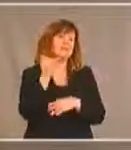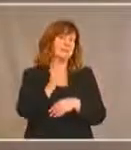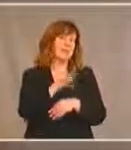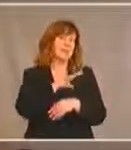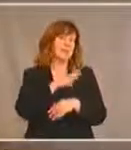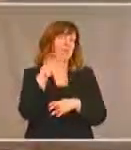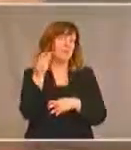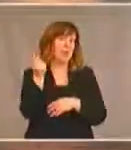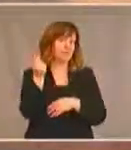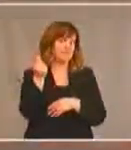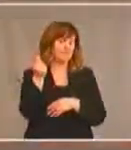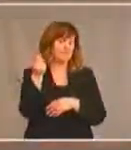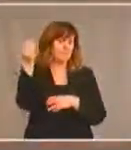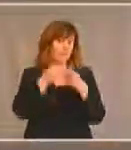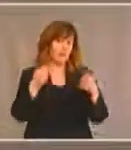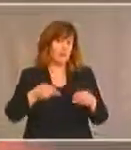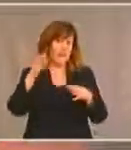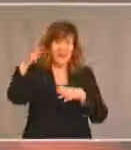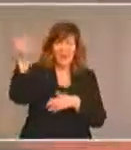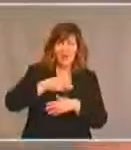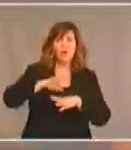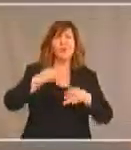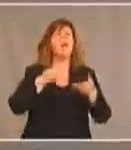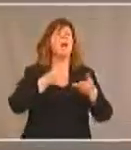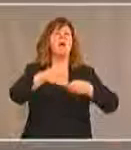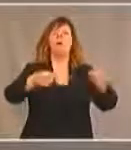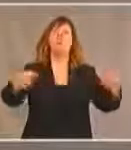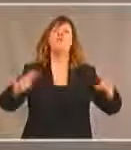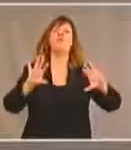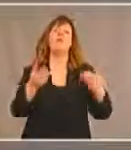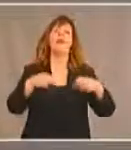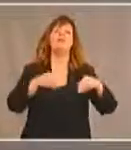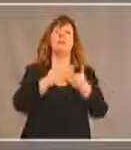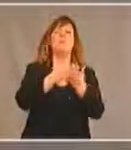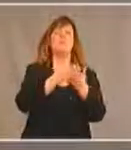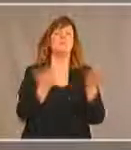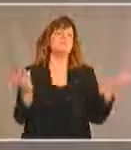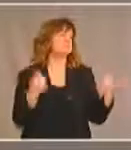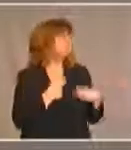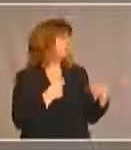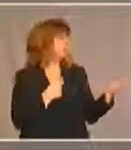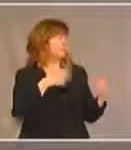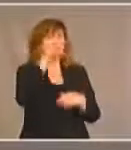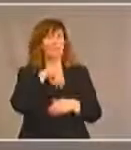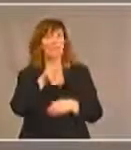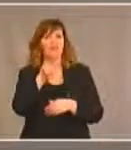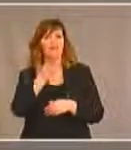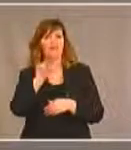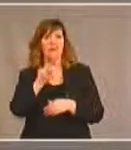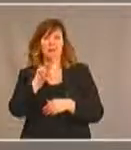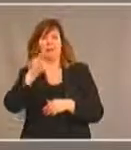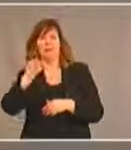entre les régions? Nous espérons, la ministre espère, déposer son texte de loi